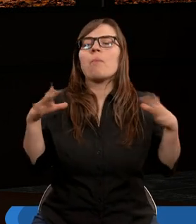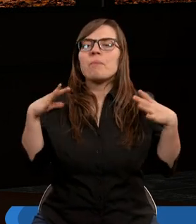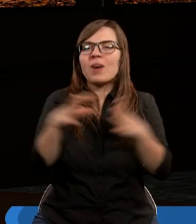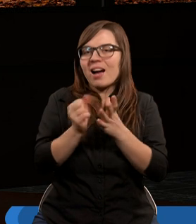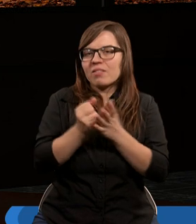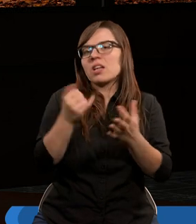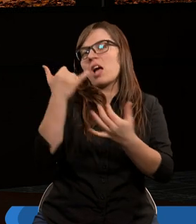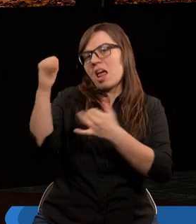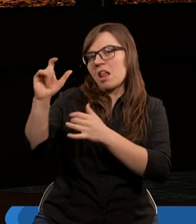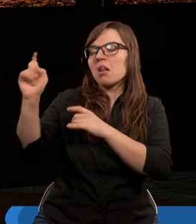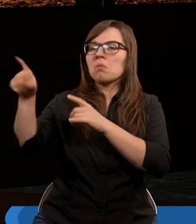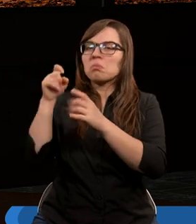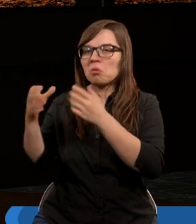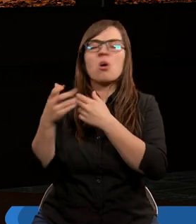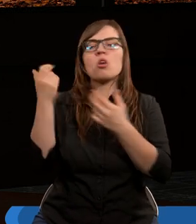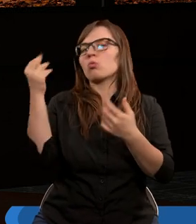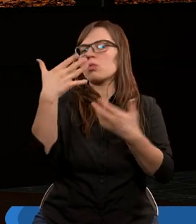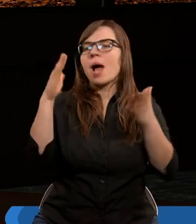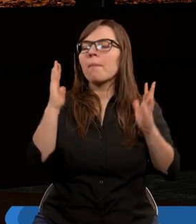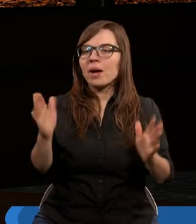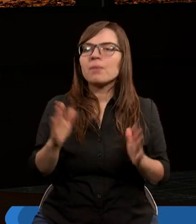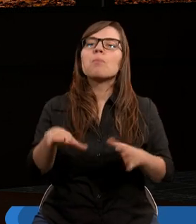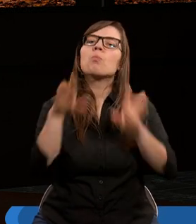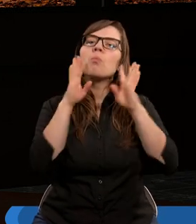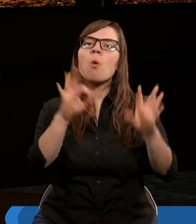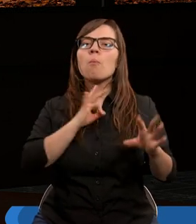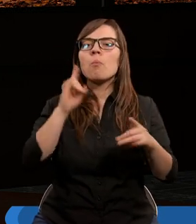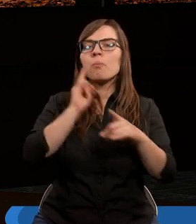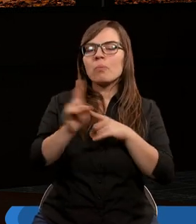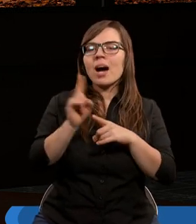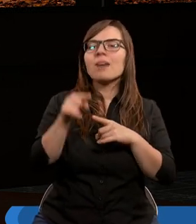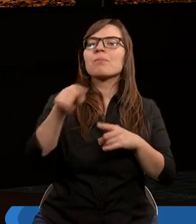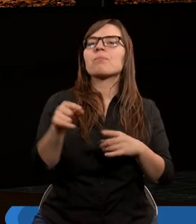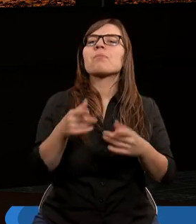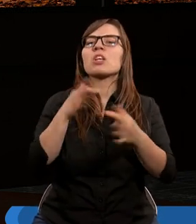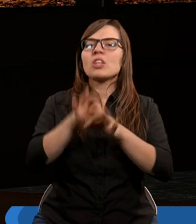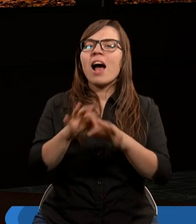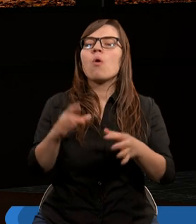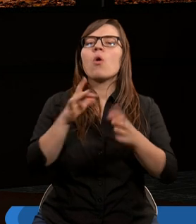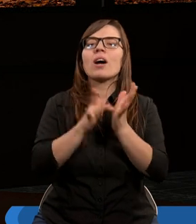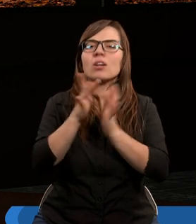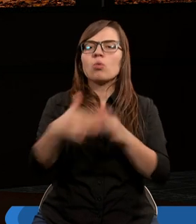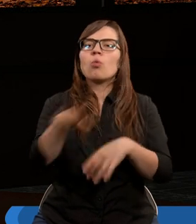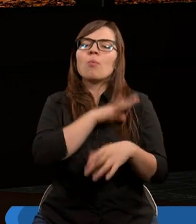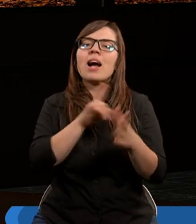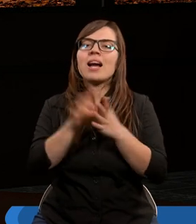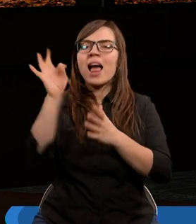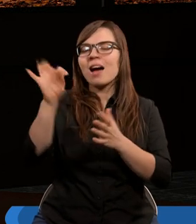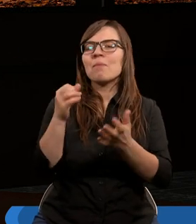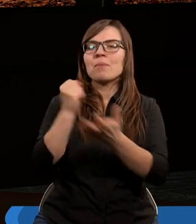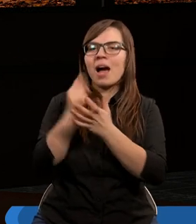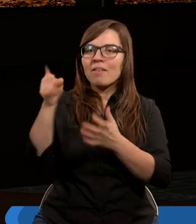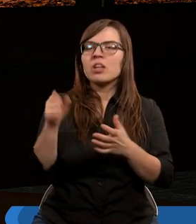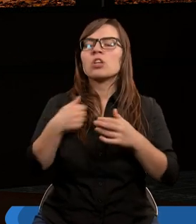gdy zwiąże się z innym, nie będzie cudzołożnicą. Podobnie moi bracia, Wy przez ciało Chrystusa umarliście dla prawa,